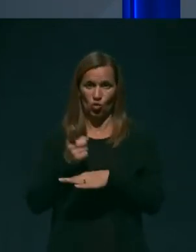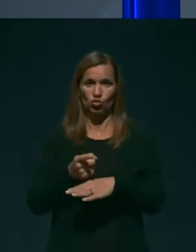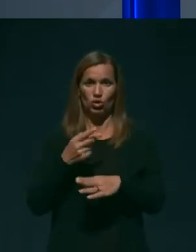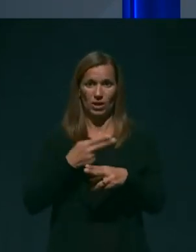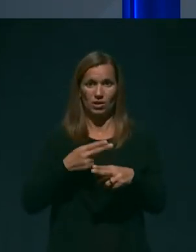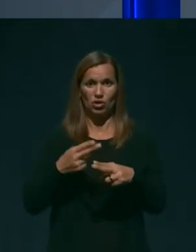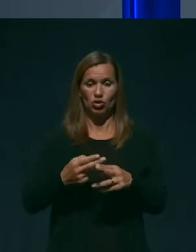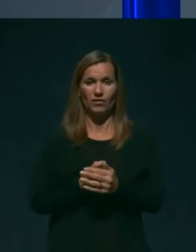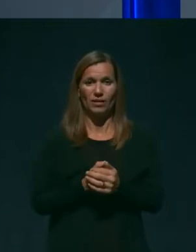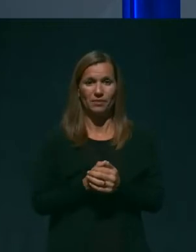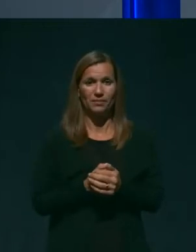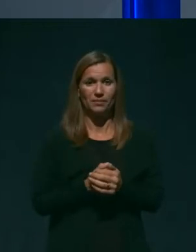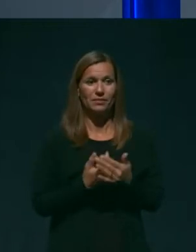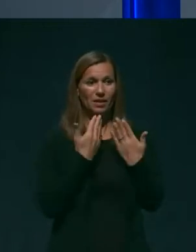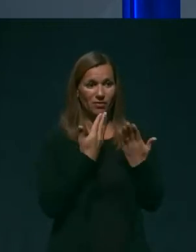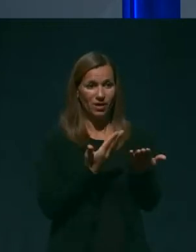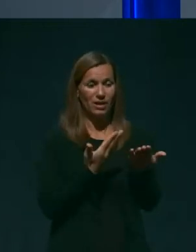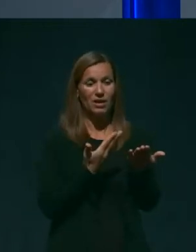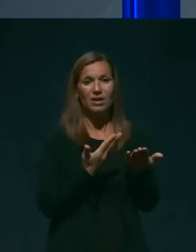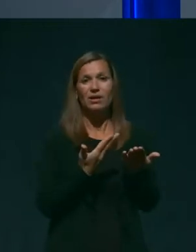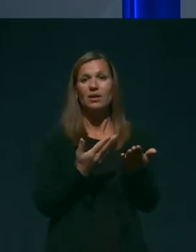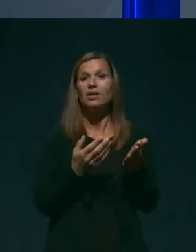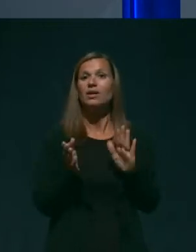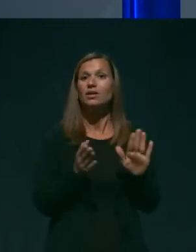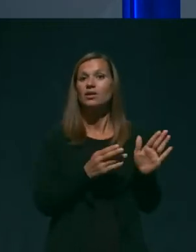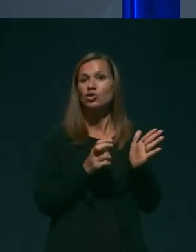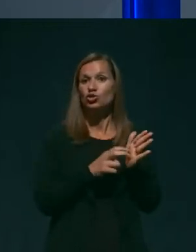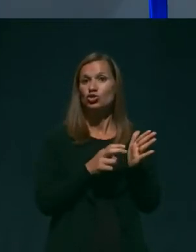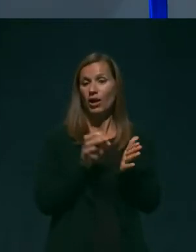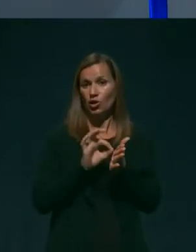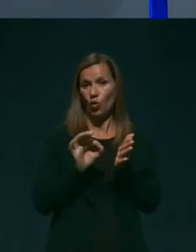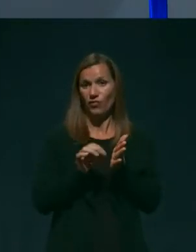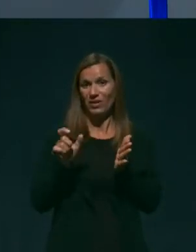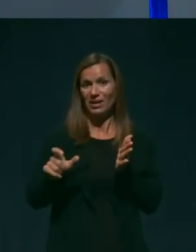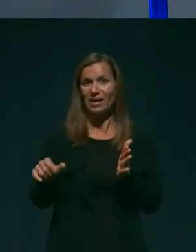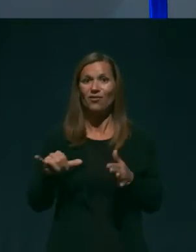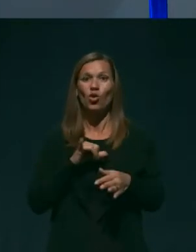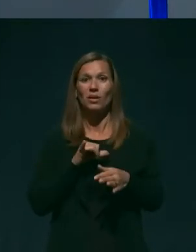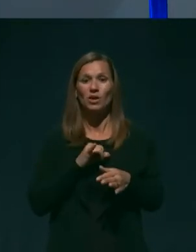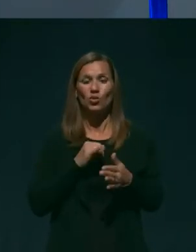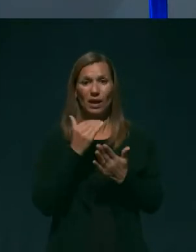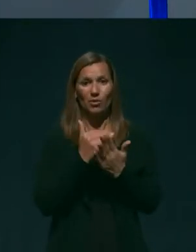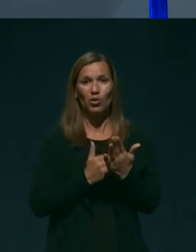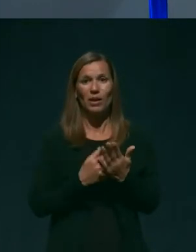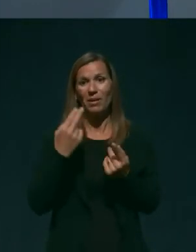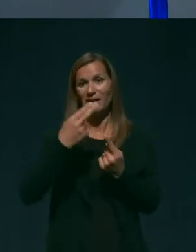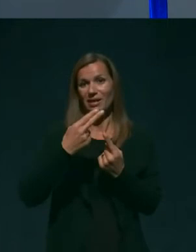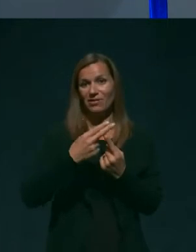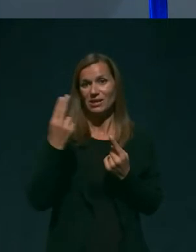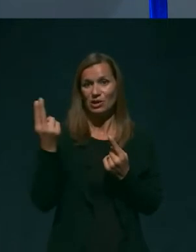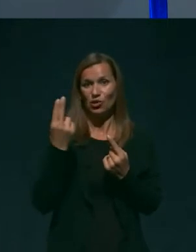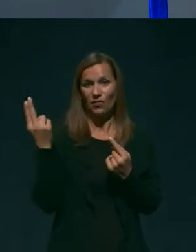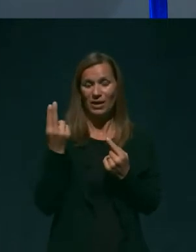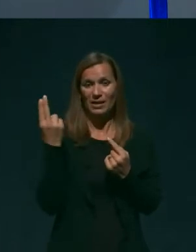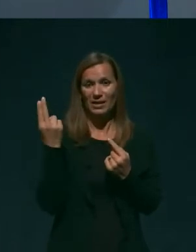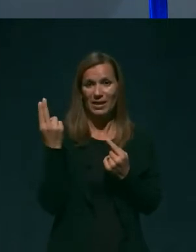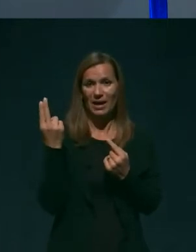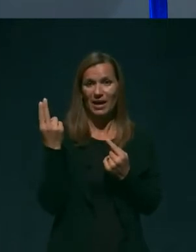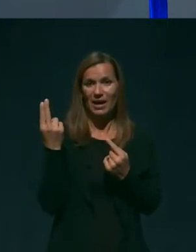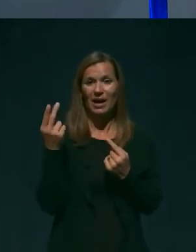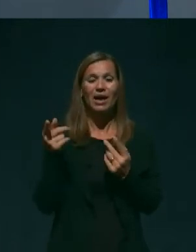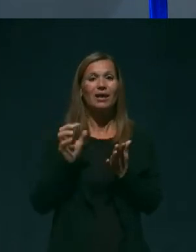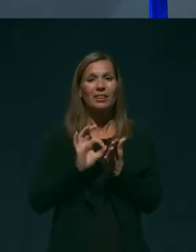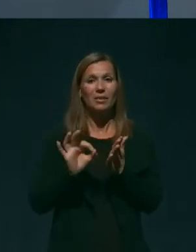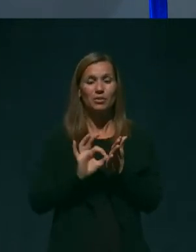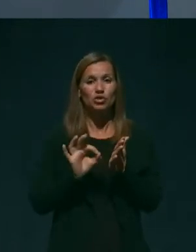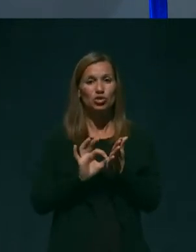Hvala lepa. Še novinari informativnega programa Televizije Slovenija nam pišejo takole.